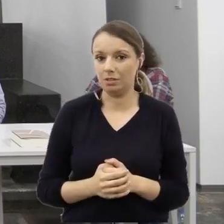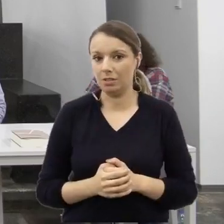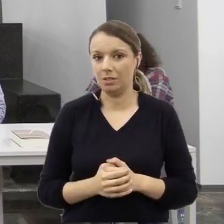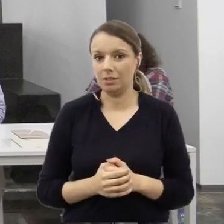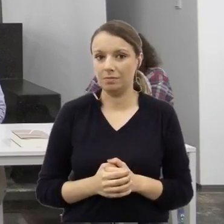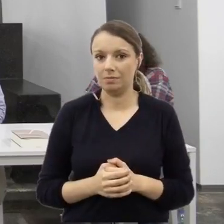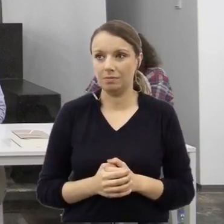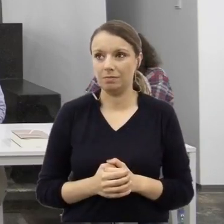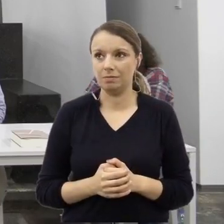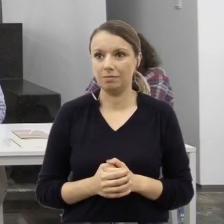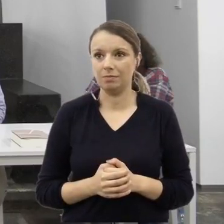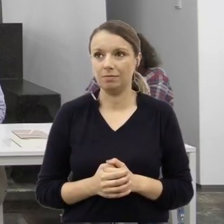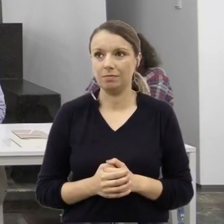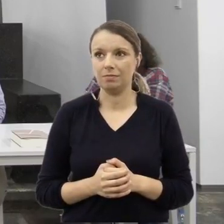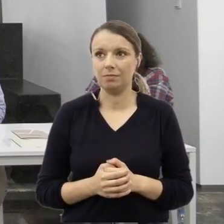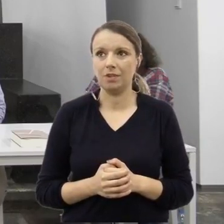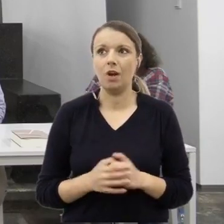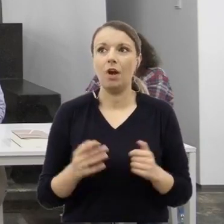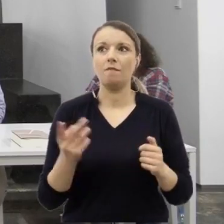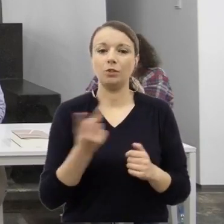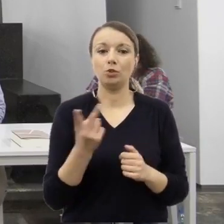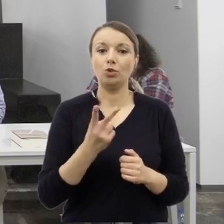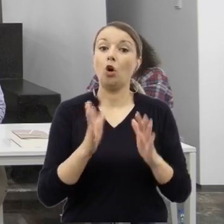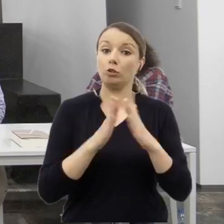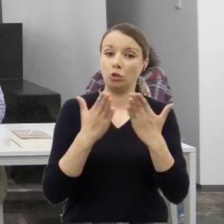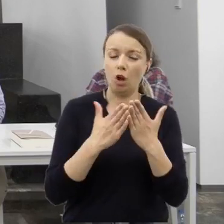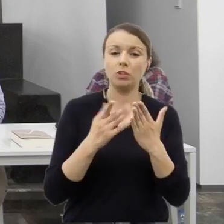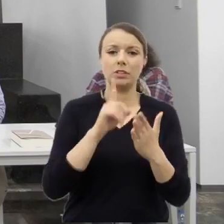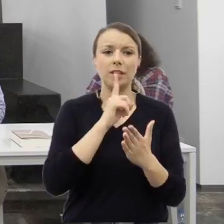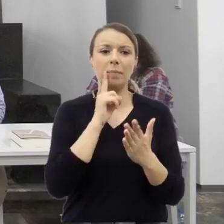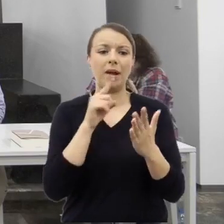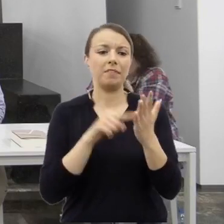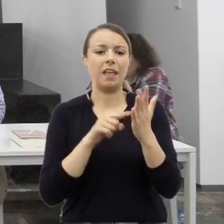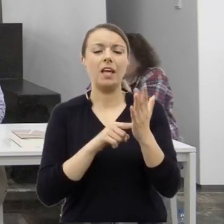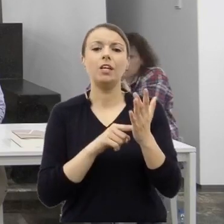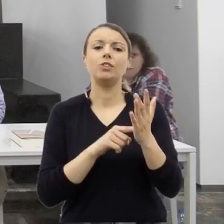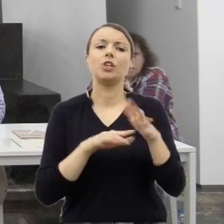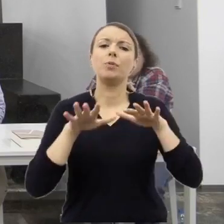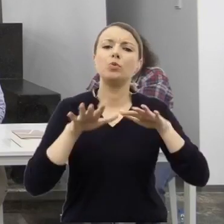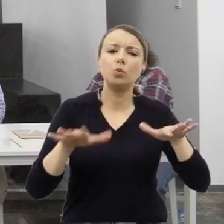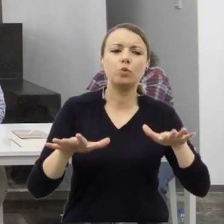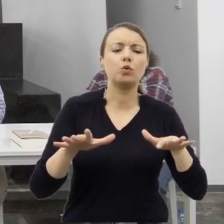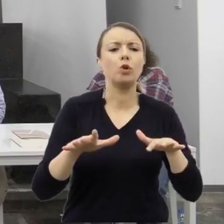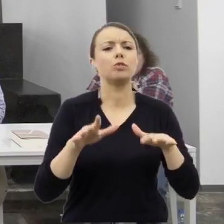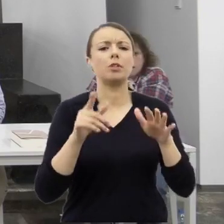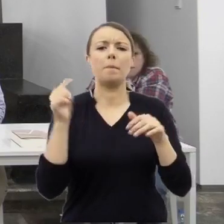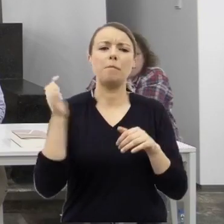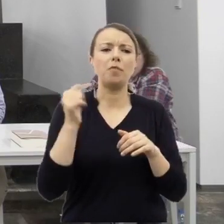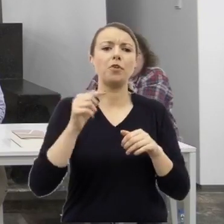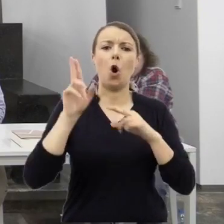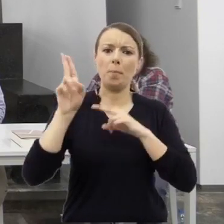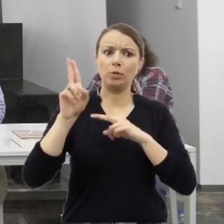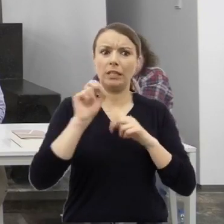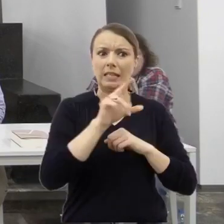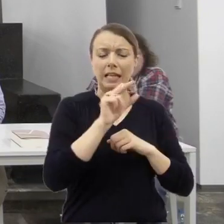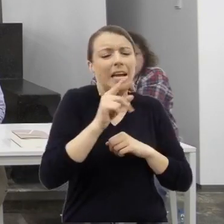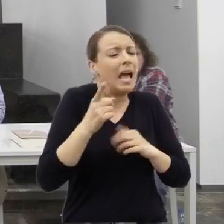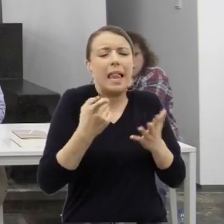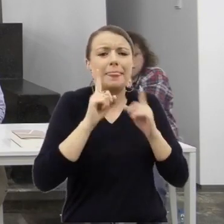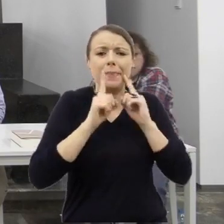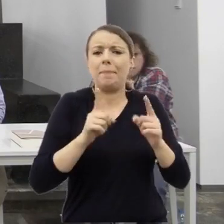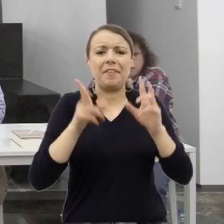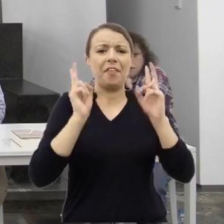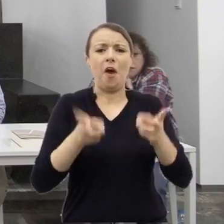to są książki, które wiele obiecują, a nie spełniają tych obietnic w takim znaczeniu, w jakim